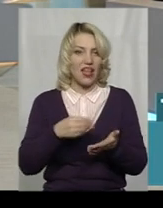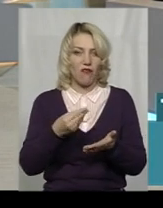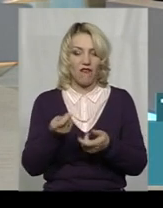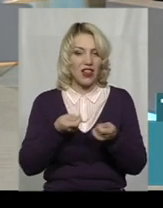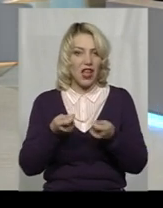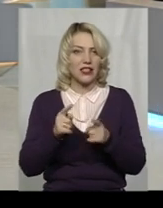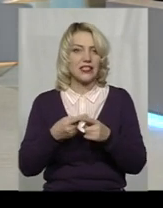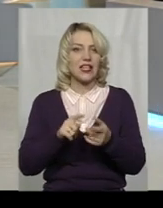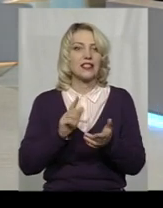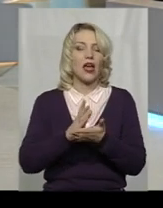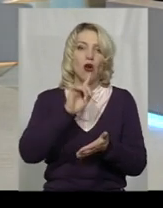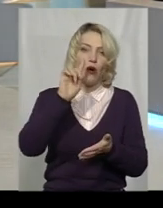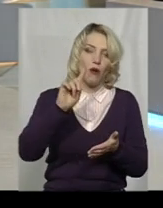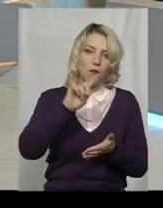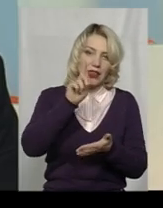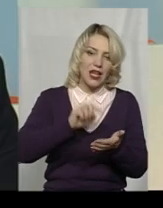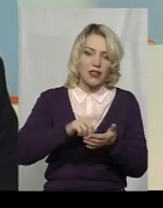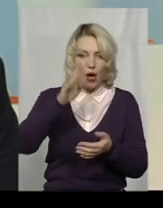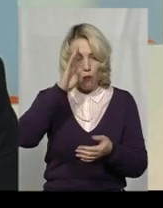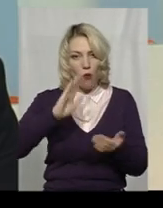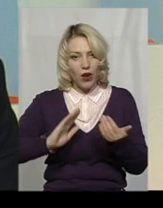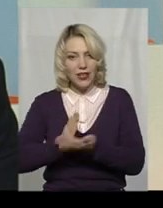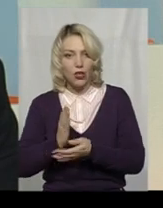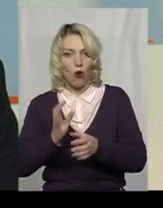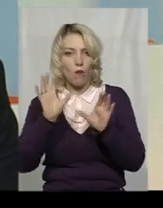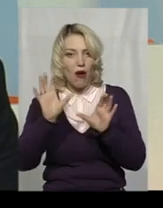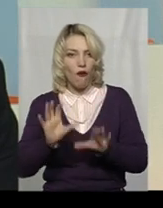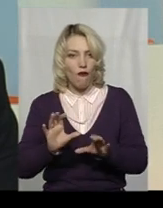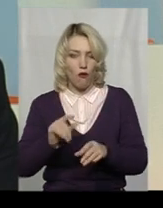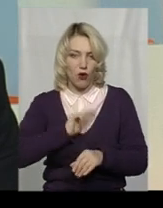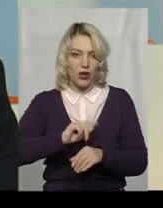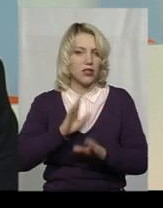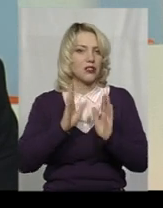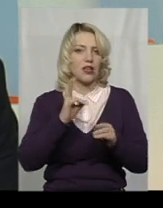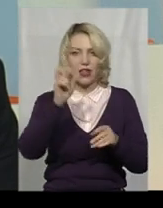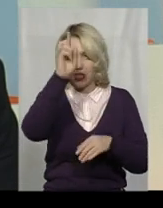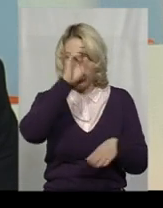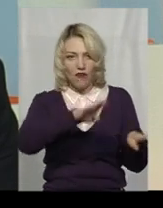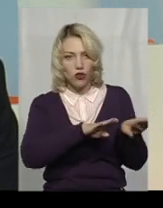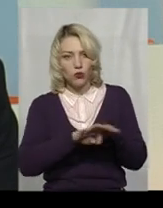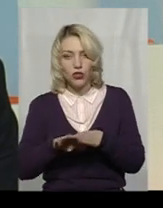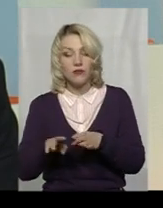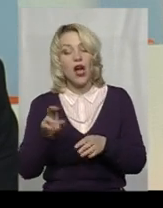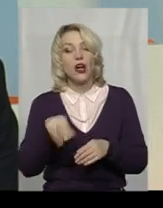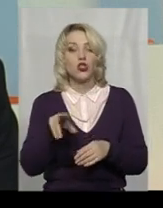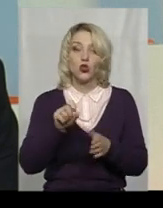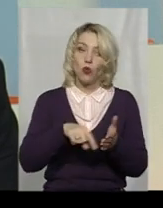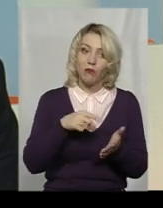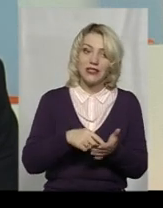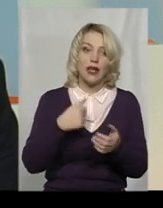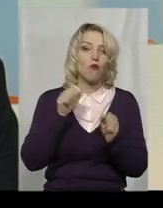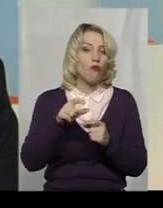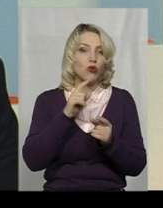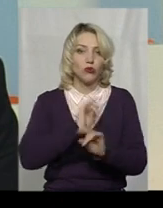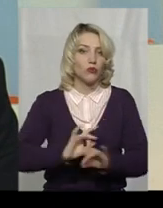питання і політико-правового характеру, і законодавчого характеру. Це тільки на державному рівні. Відносно міста, я можу привести дуже